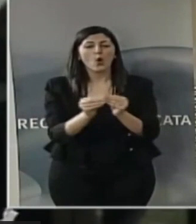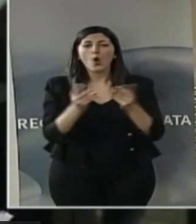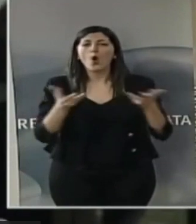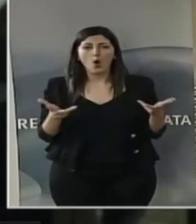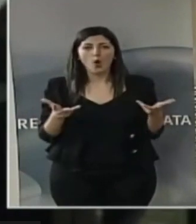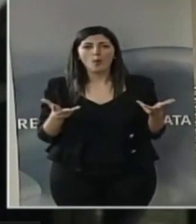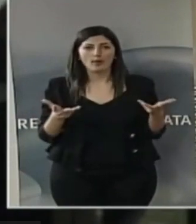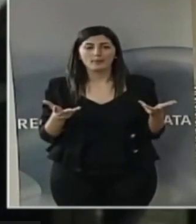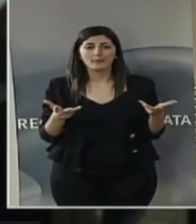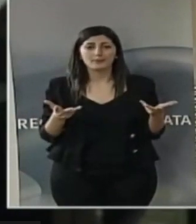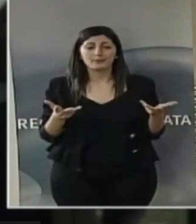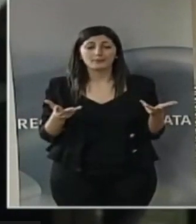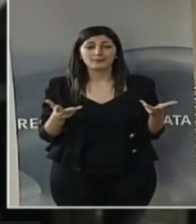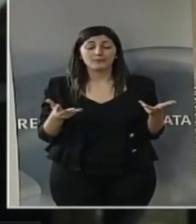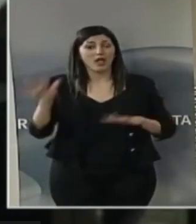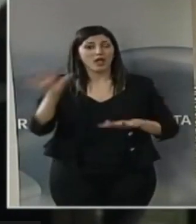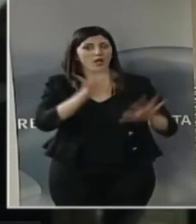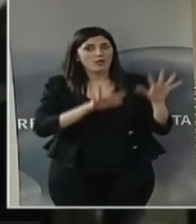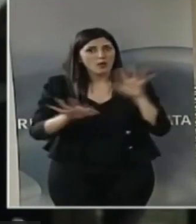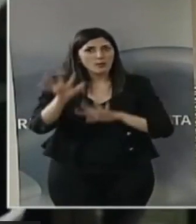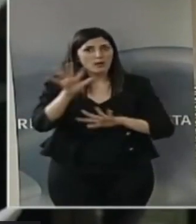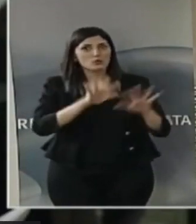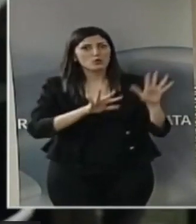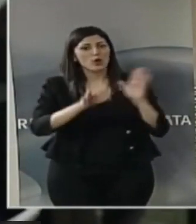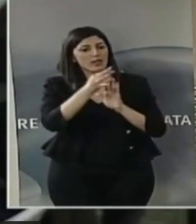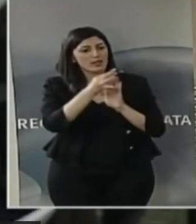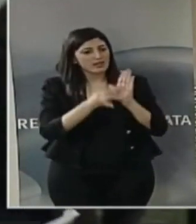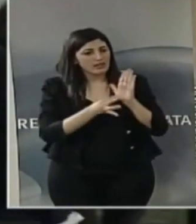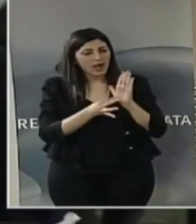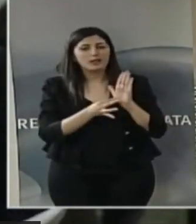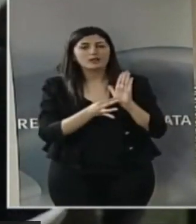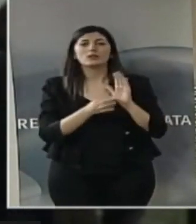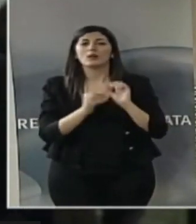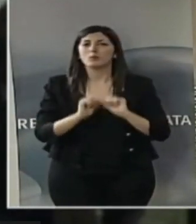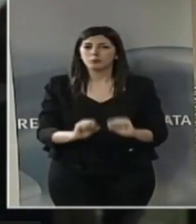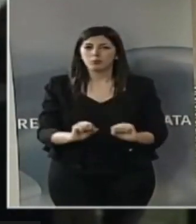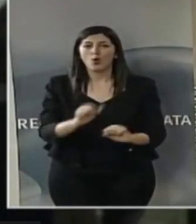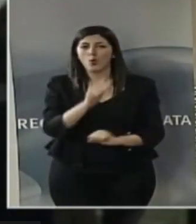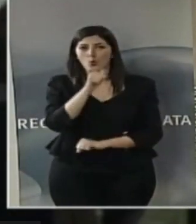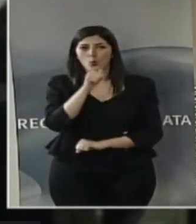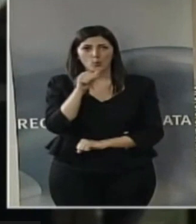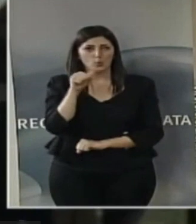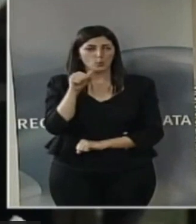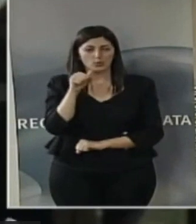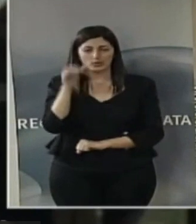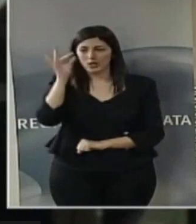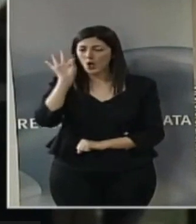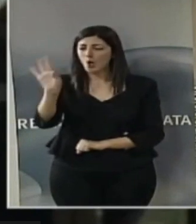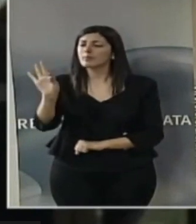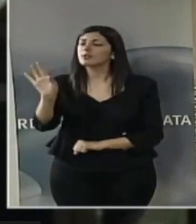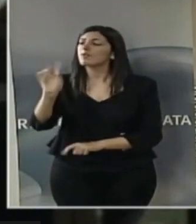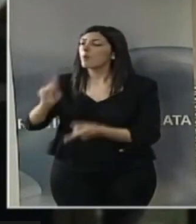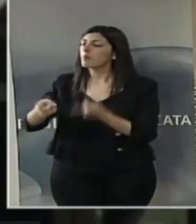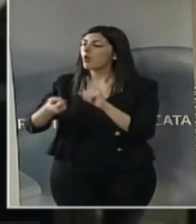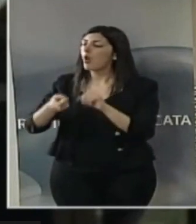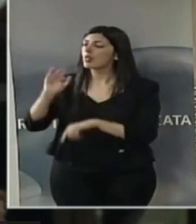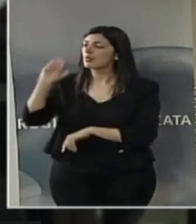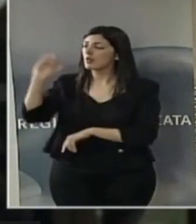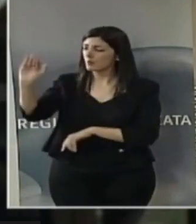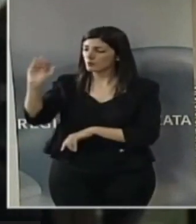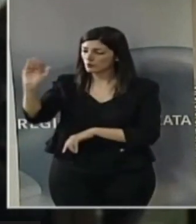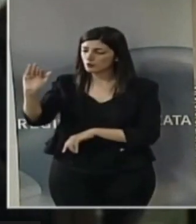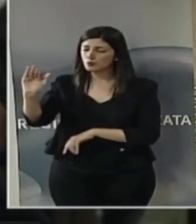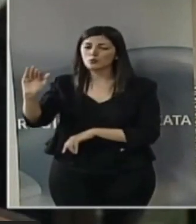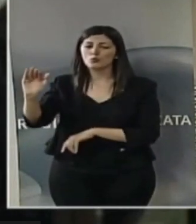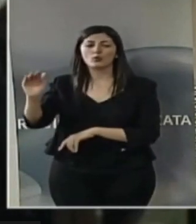questi dati e informazioni sono molto utili, saranno molto utili per definire le politiche in futuro, quelle legate